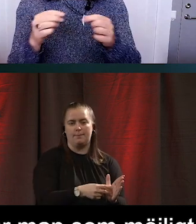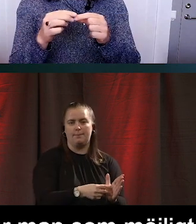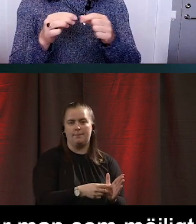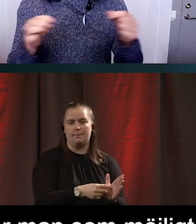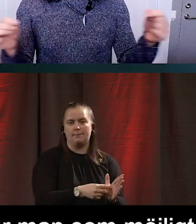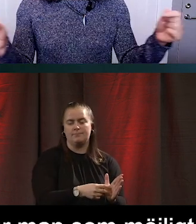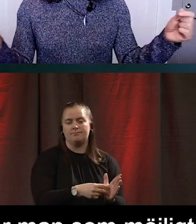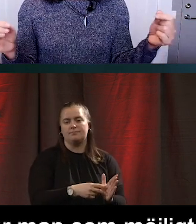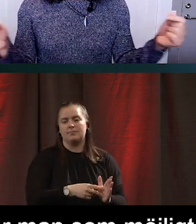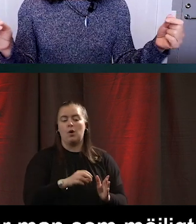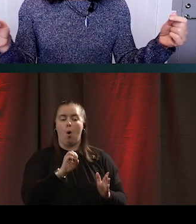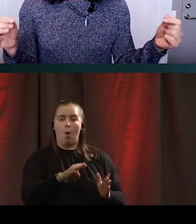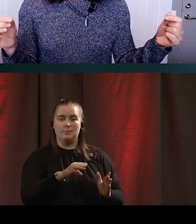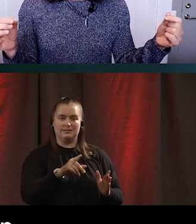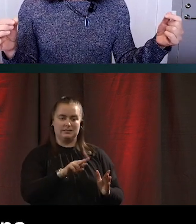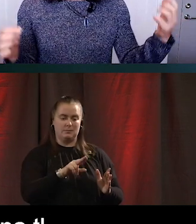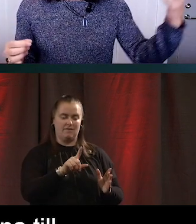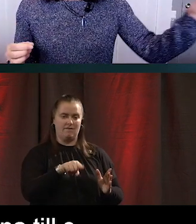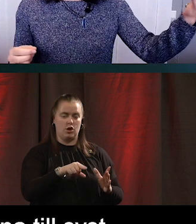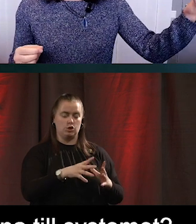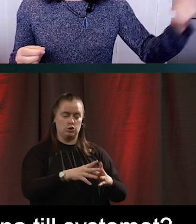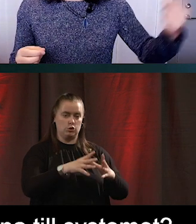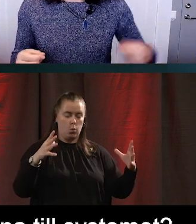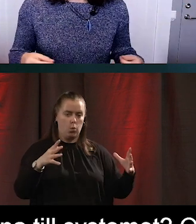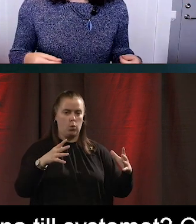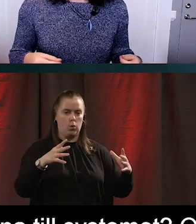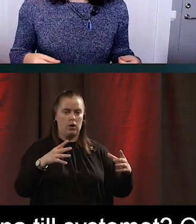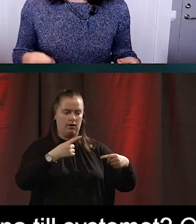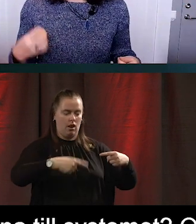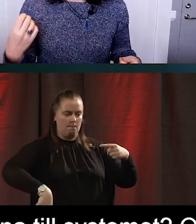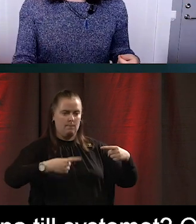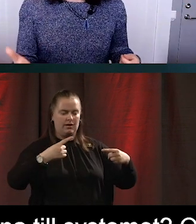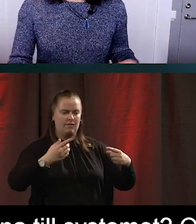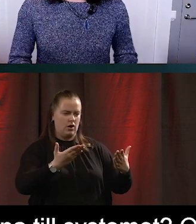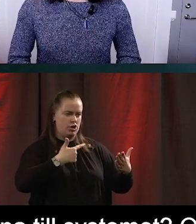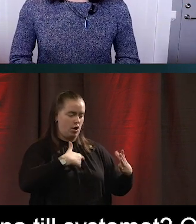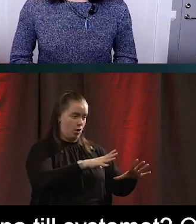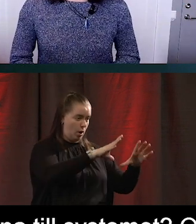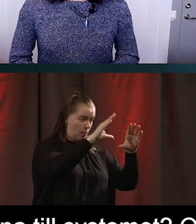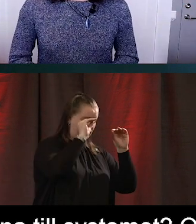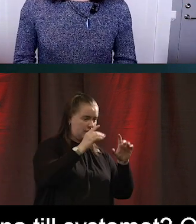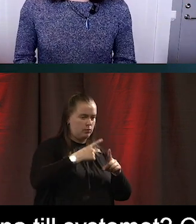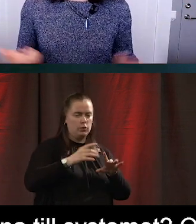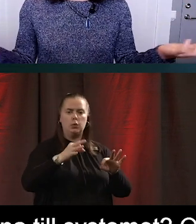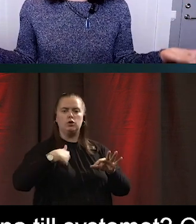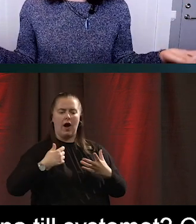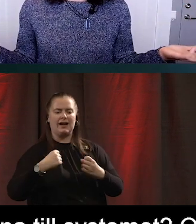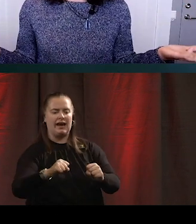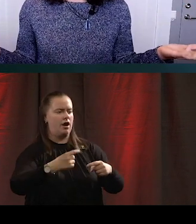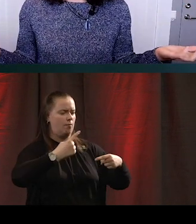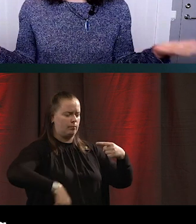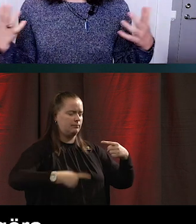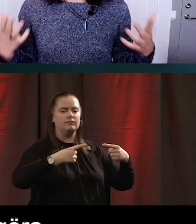är det ett alldeles för stort gap mellan vad personen uppfattar att de kan göra och hur de kan agera, då har vi ett dåligt